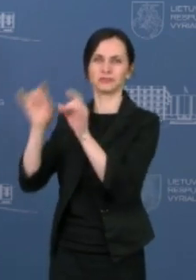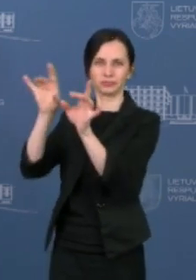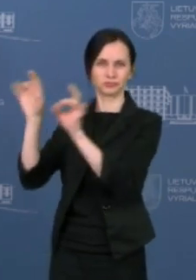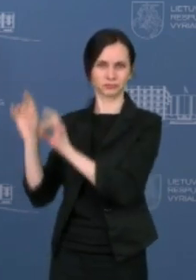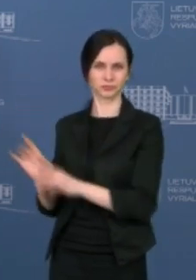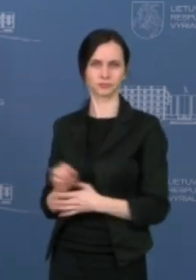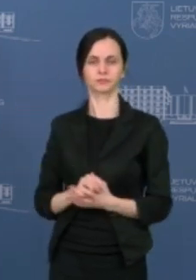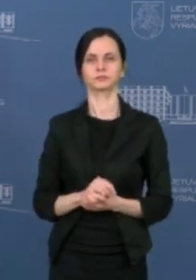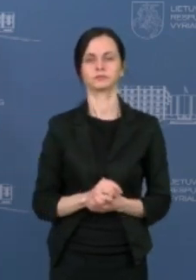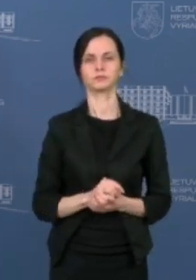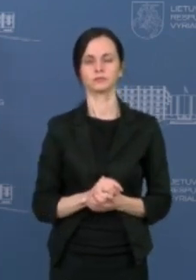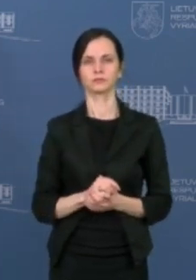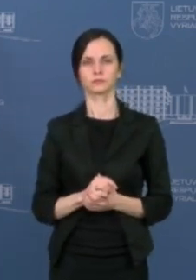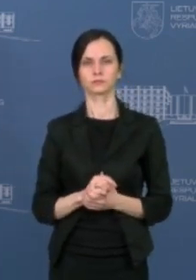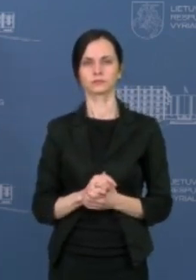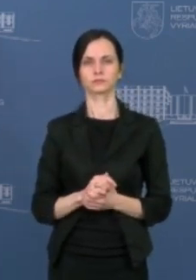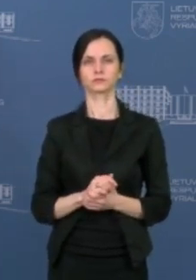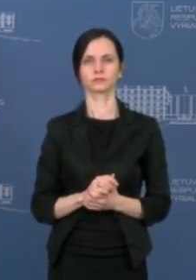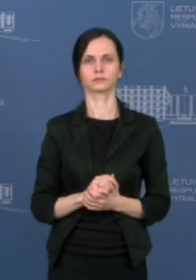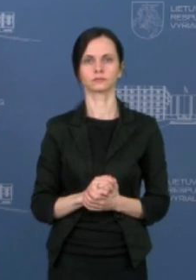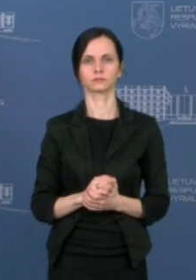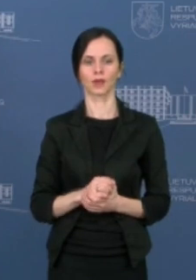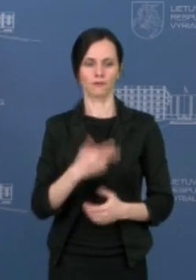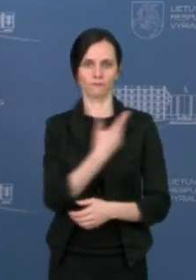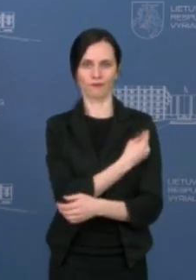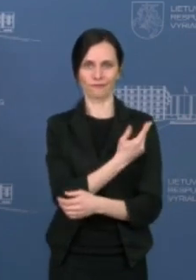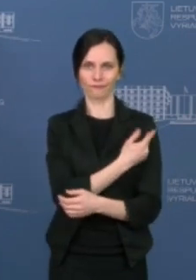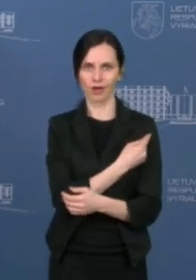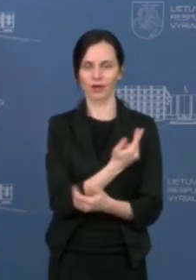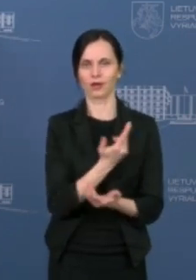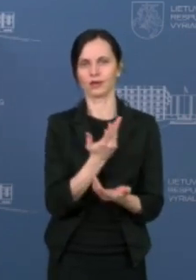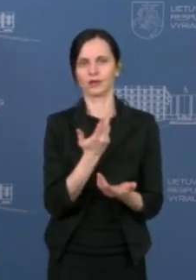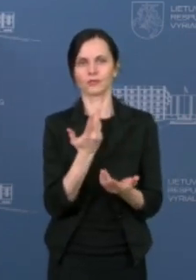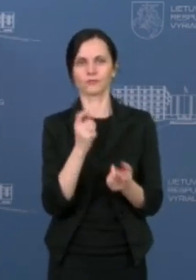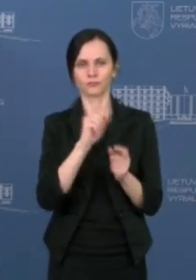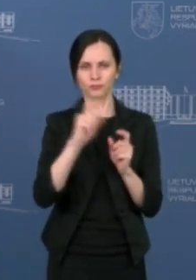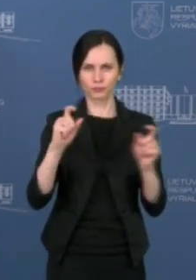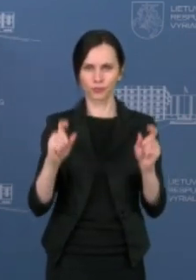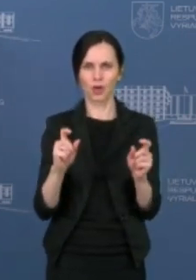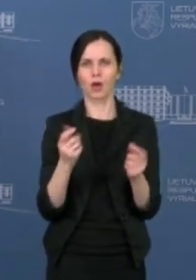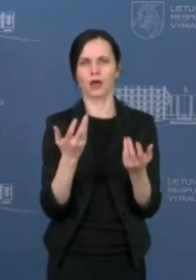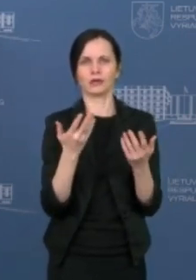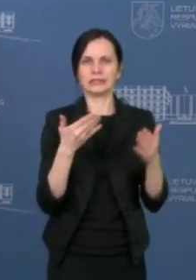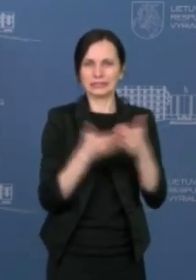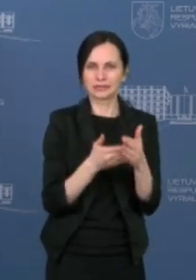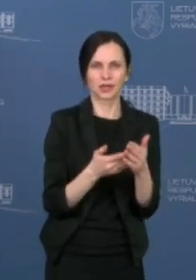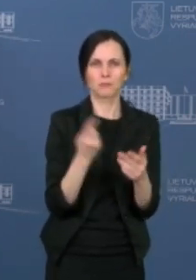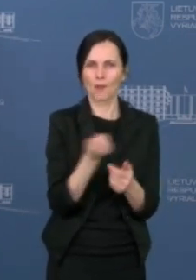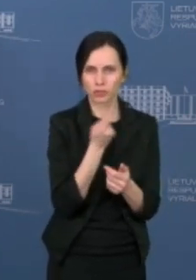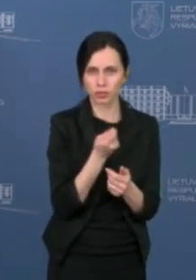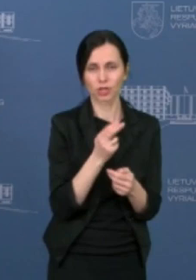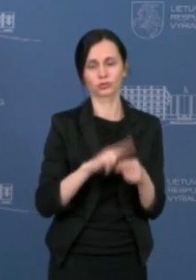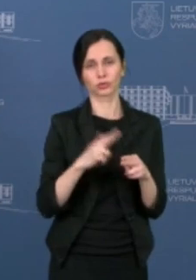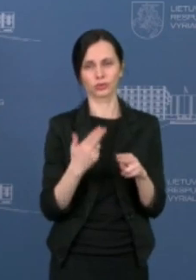kadangi turime vakcinų dabar tikrai labai nedidelius kiekius ir mums tikrai buvo labai